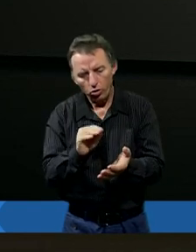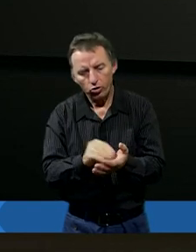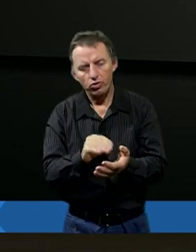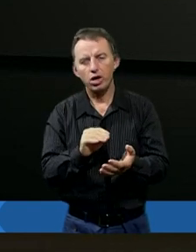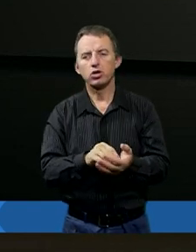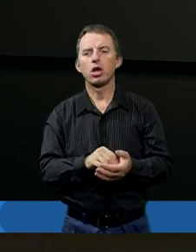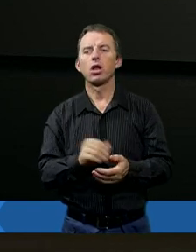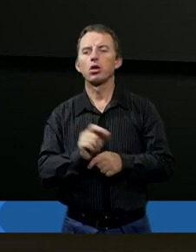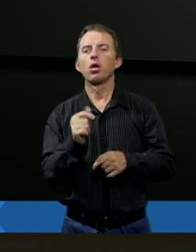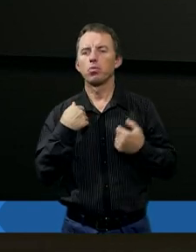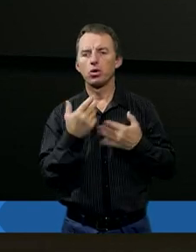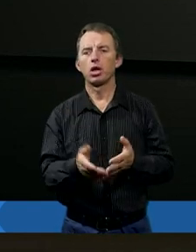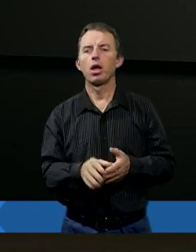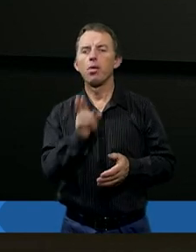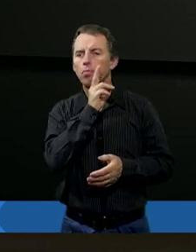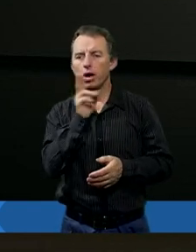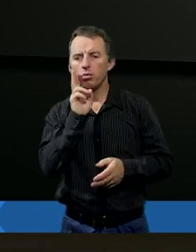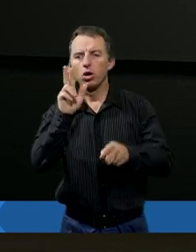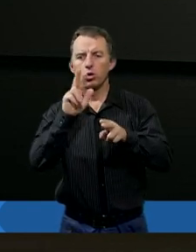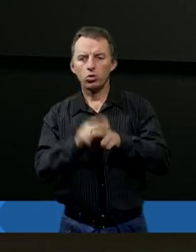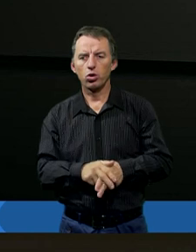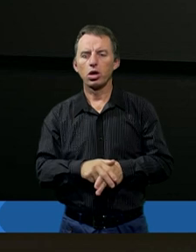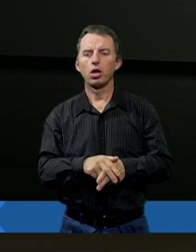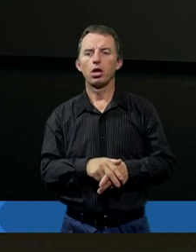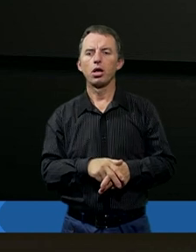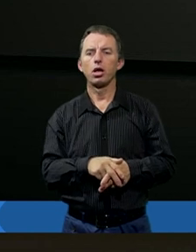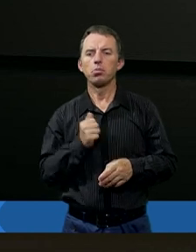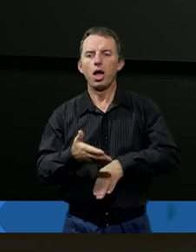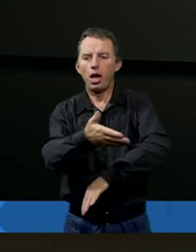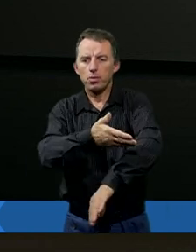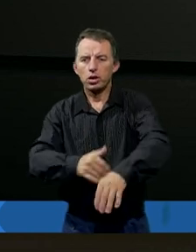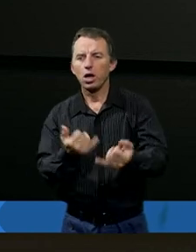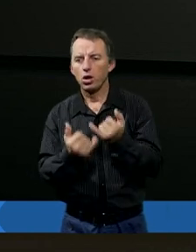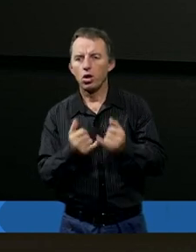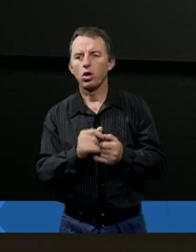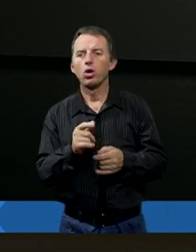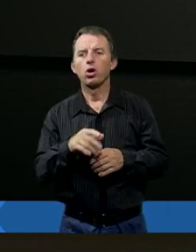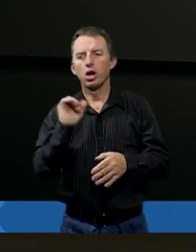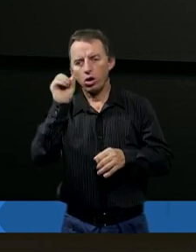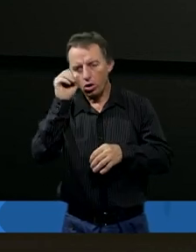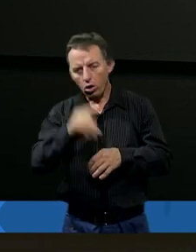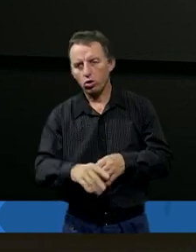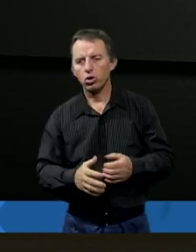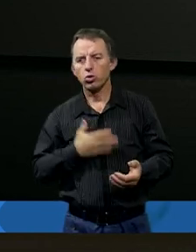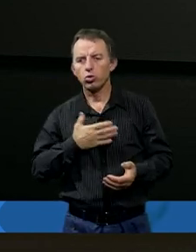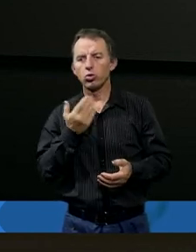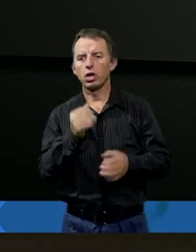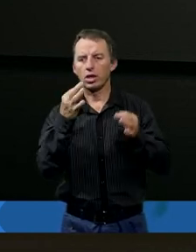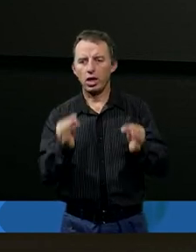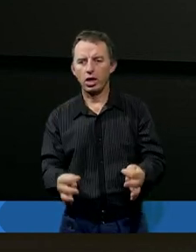akurat w ten weekend odwiedzałam moją mamę, która jest po amputacji nogi i zdecydowanie się gorzej czuje teraz.